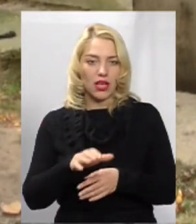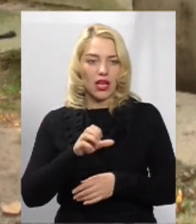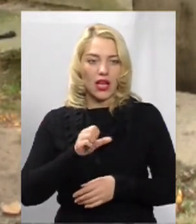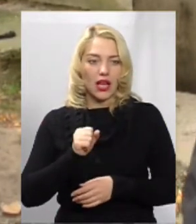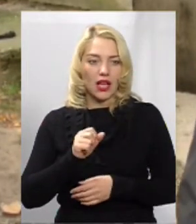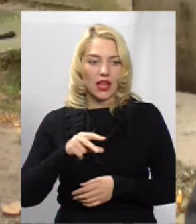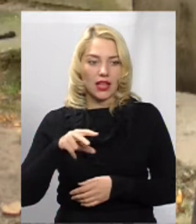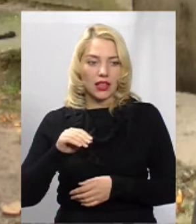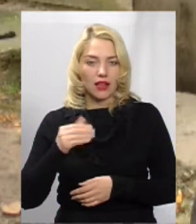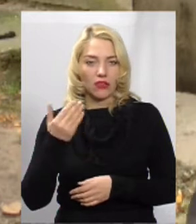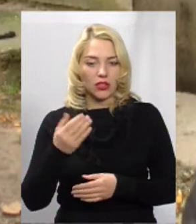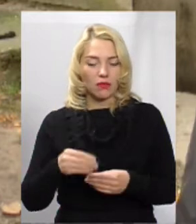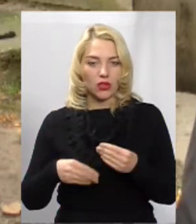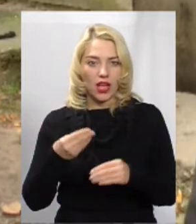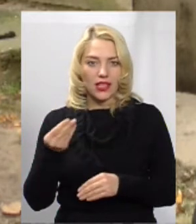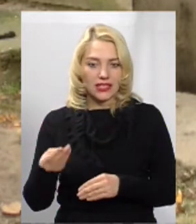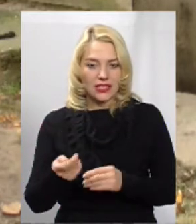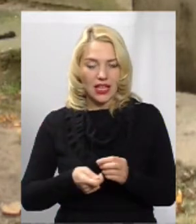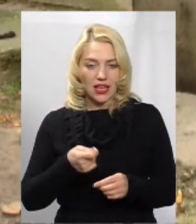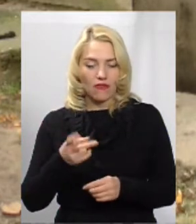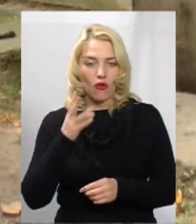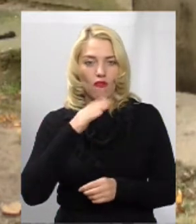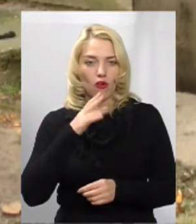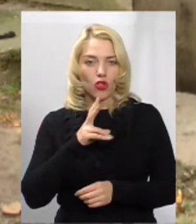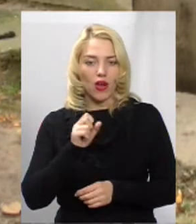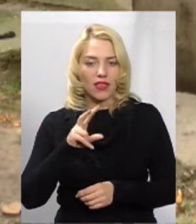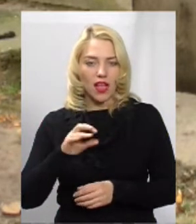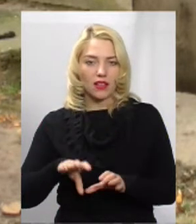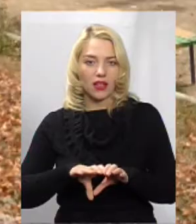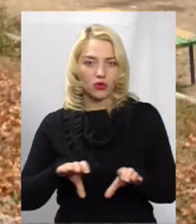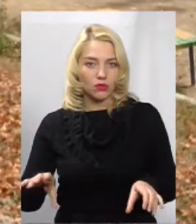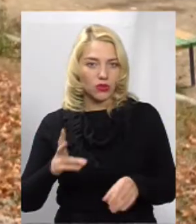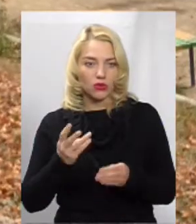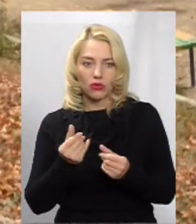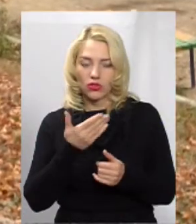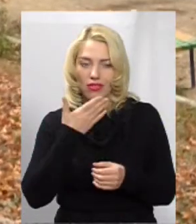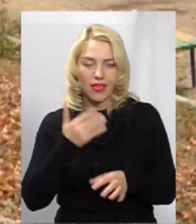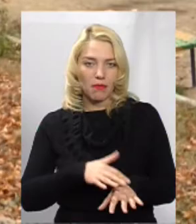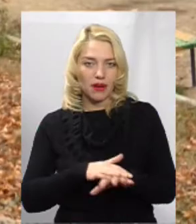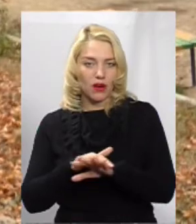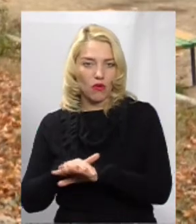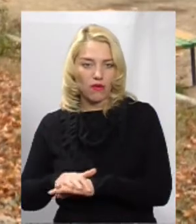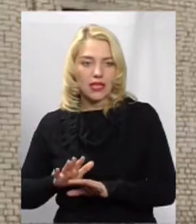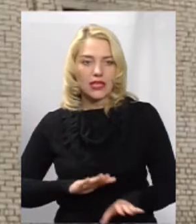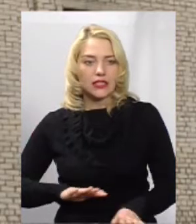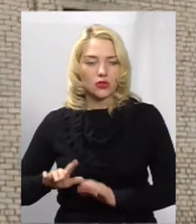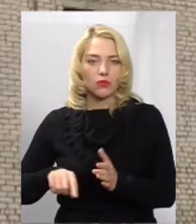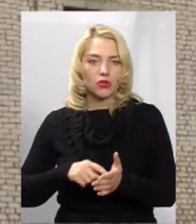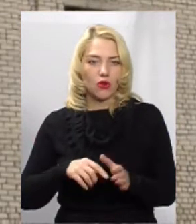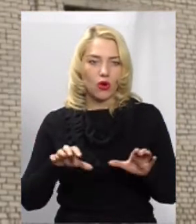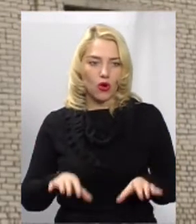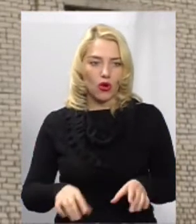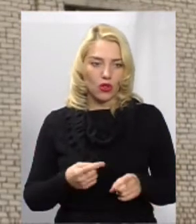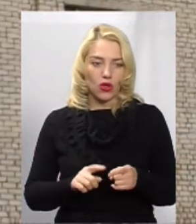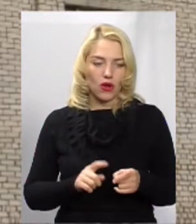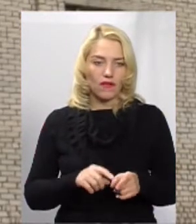вони подали заявку водоканалу на трубу, а кошти не перерахували. Заступник Хмельницького міського голови з питань житлово-комунального